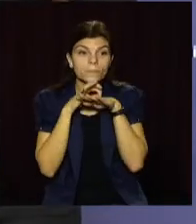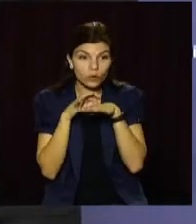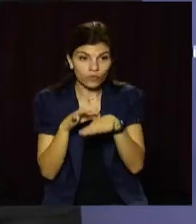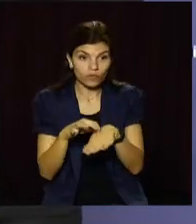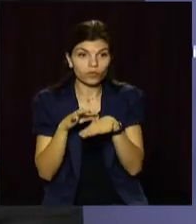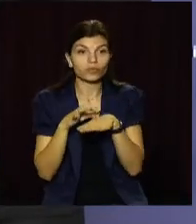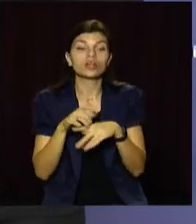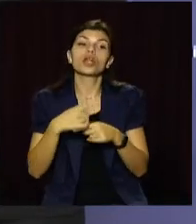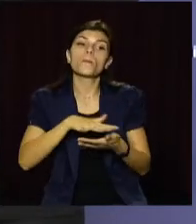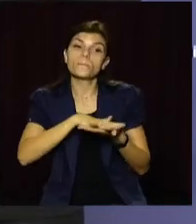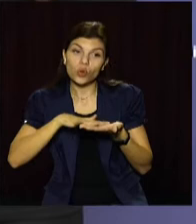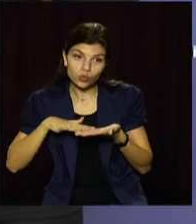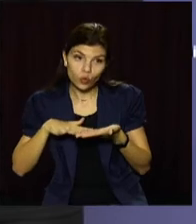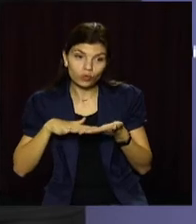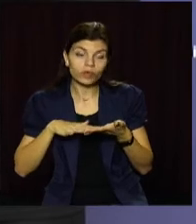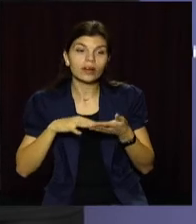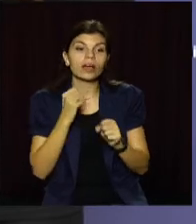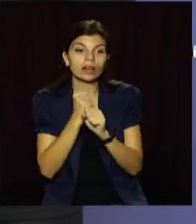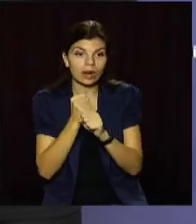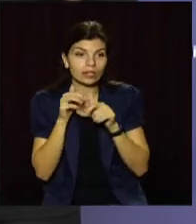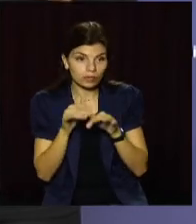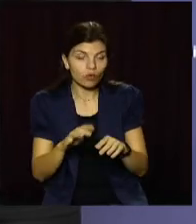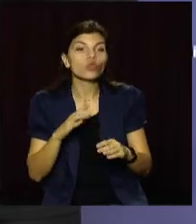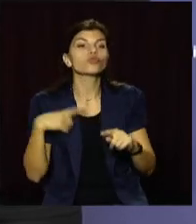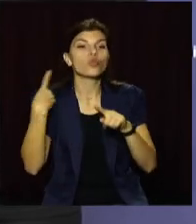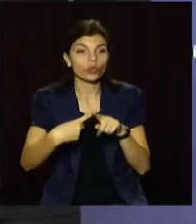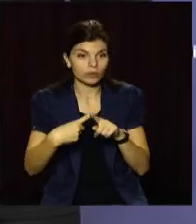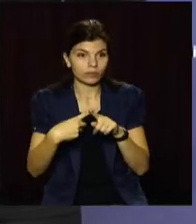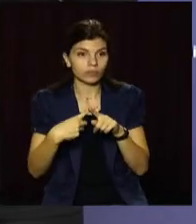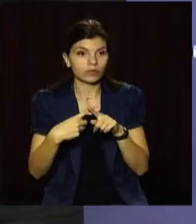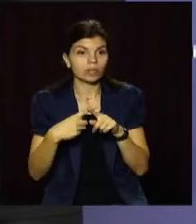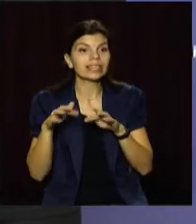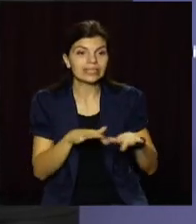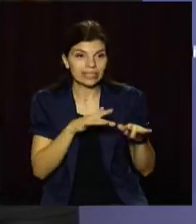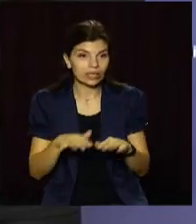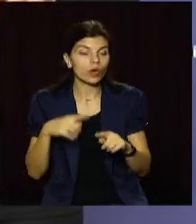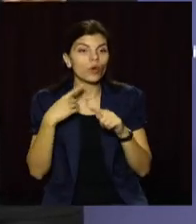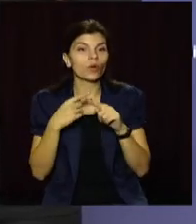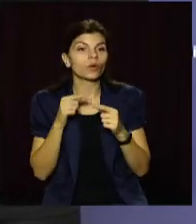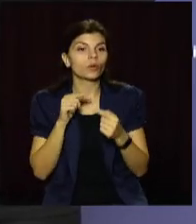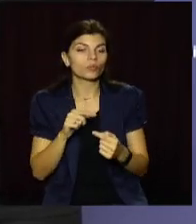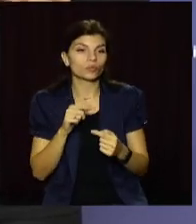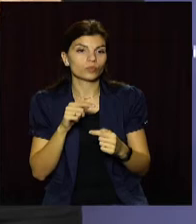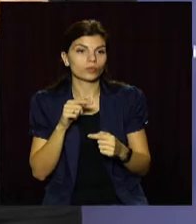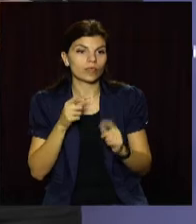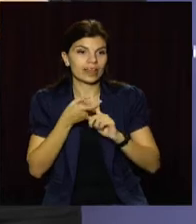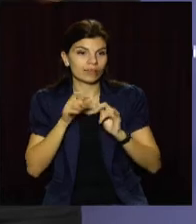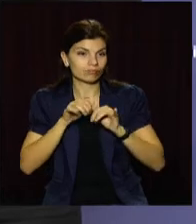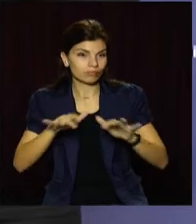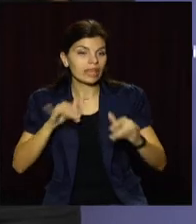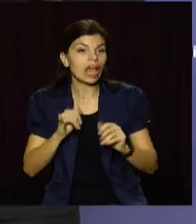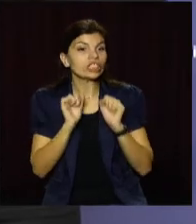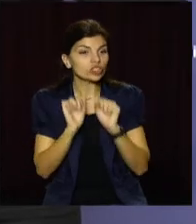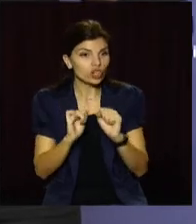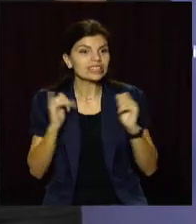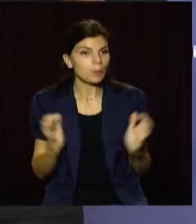або продовжувати реалізовувати додаткові дії в протиепідемічному плані для захисту